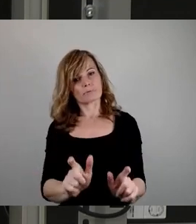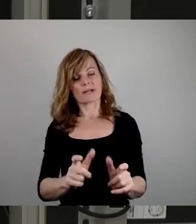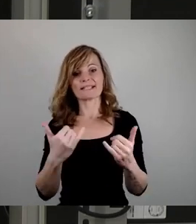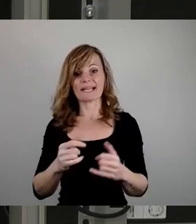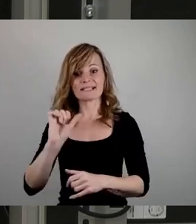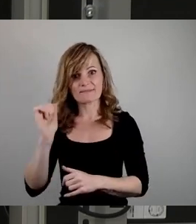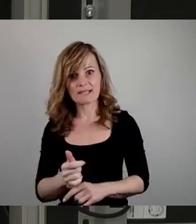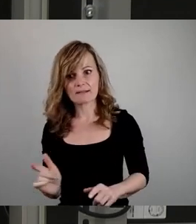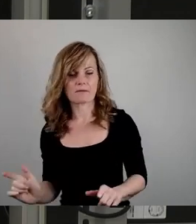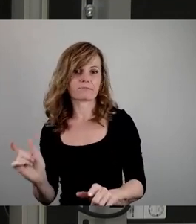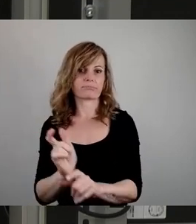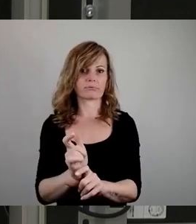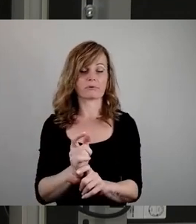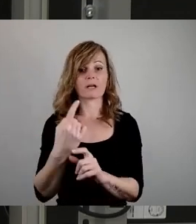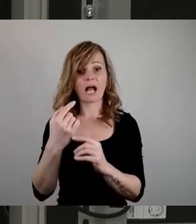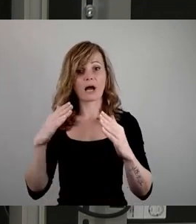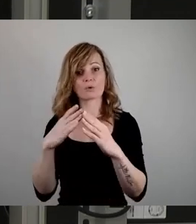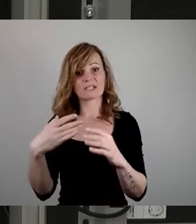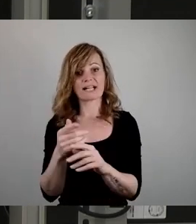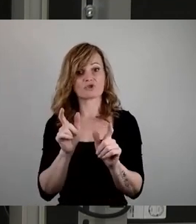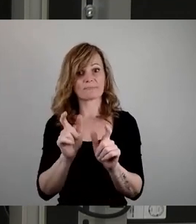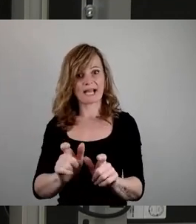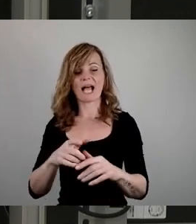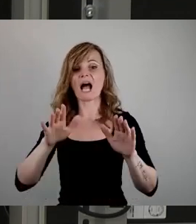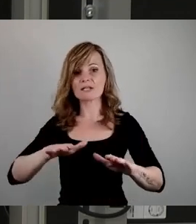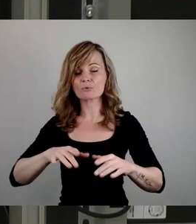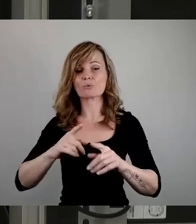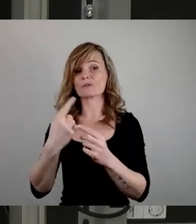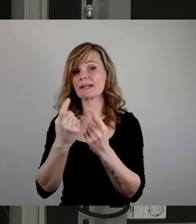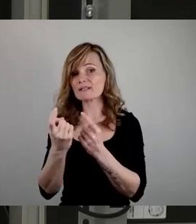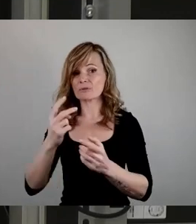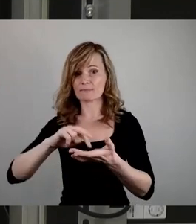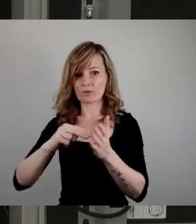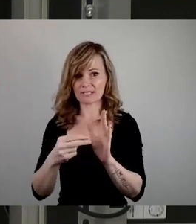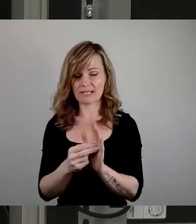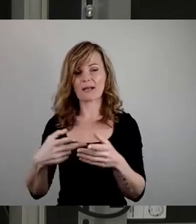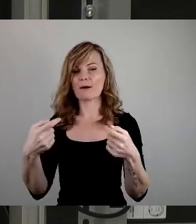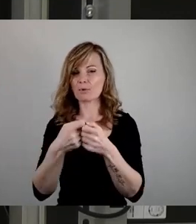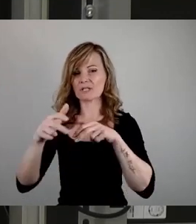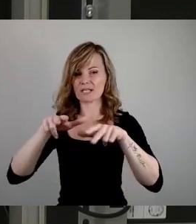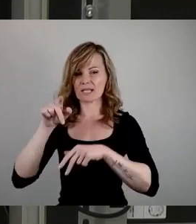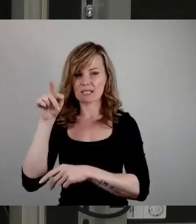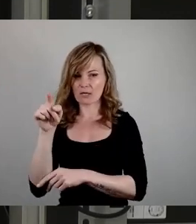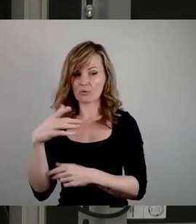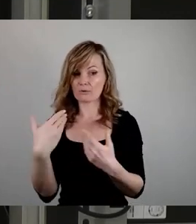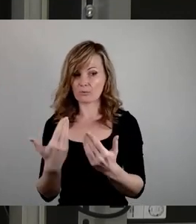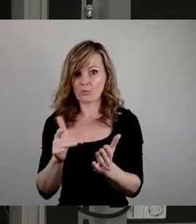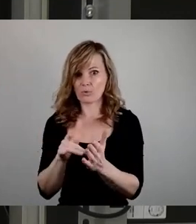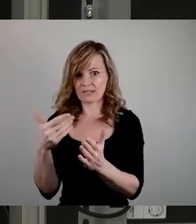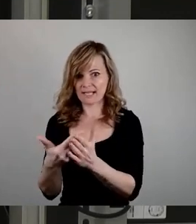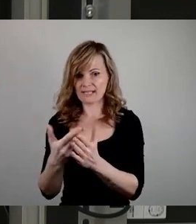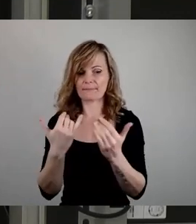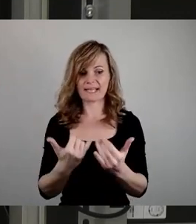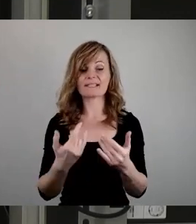seine Causa vor allem in der Asyl- und Migrationspolitik der Bundesregierung hat und nun Bundespolitik zur